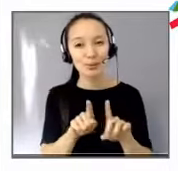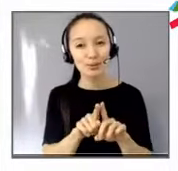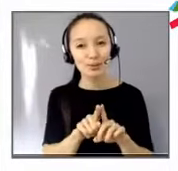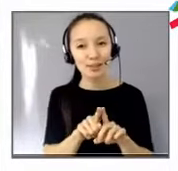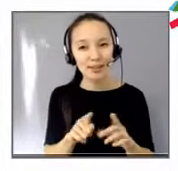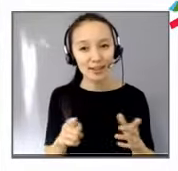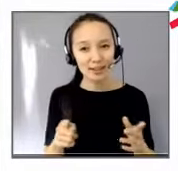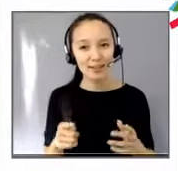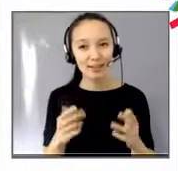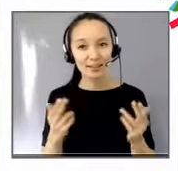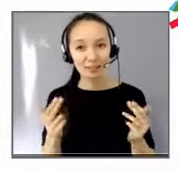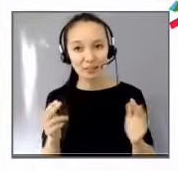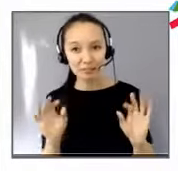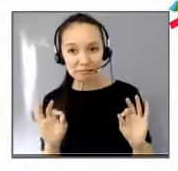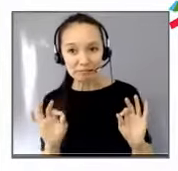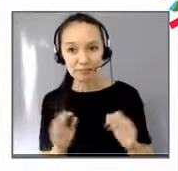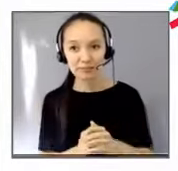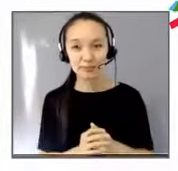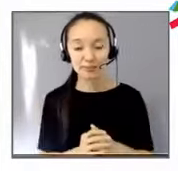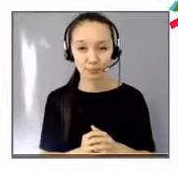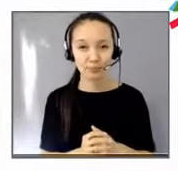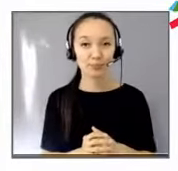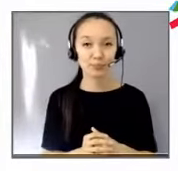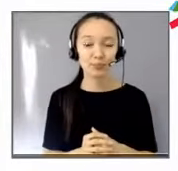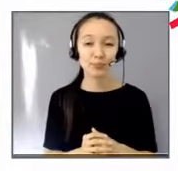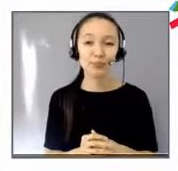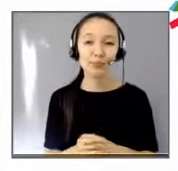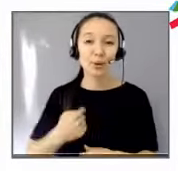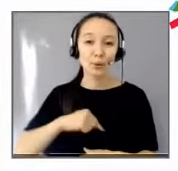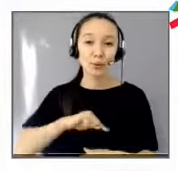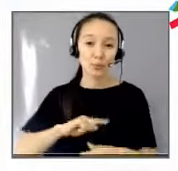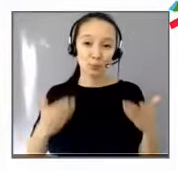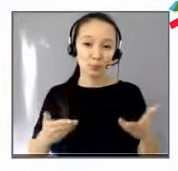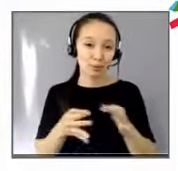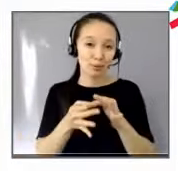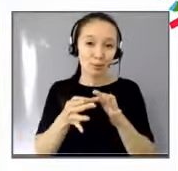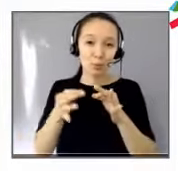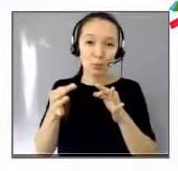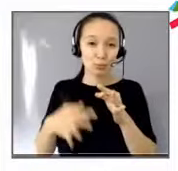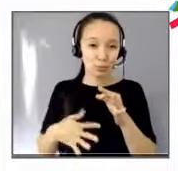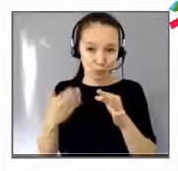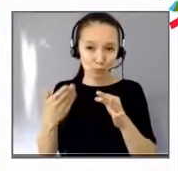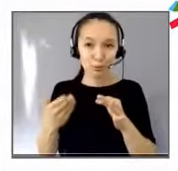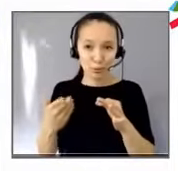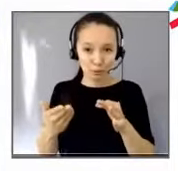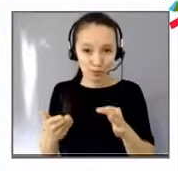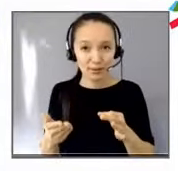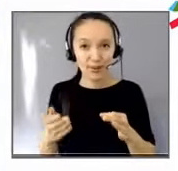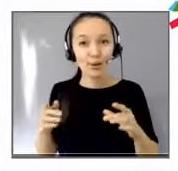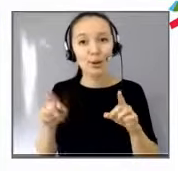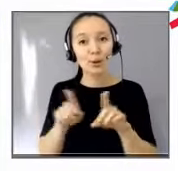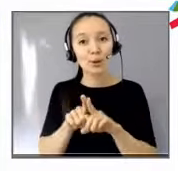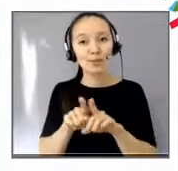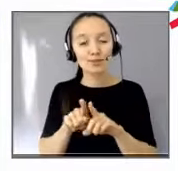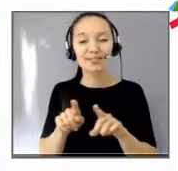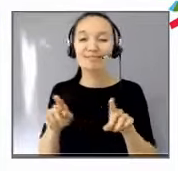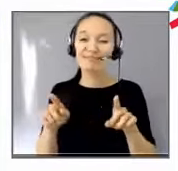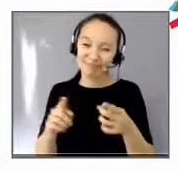puisqu'on va vraiment conclure, quelques camarades de jeu. de remercier le comité scientifique.